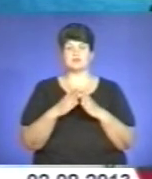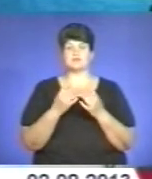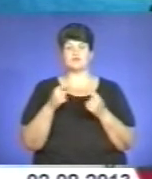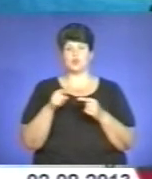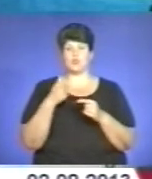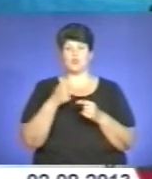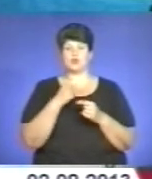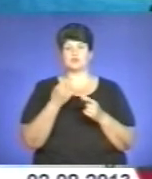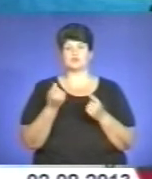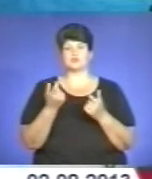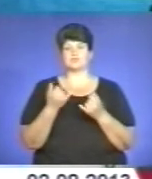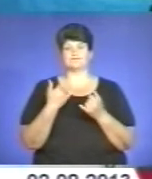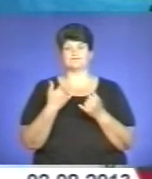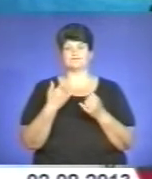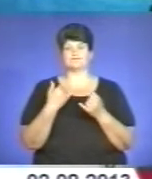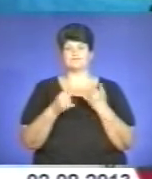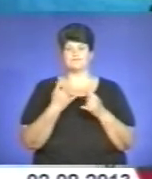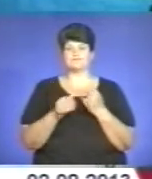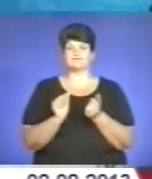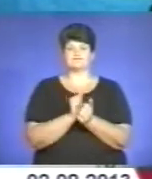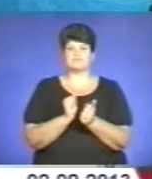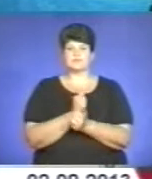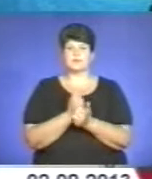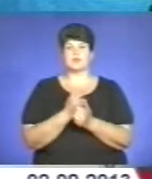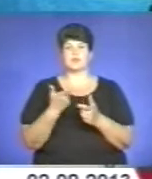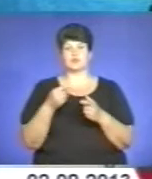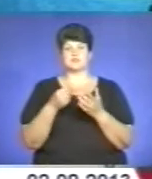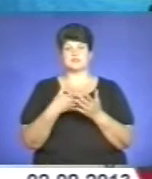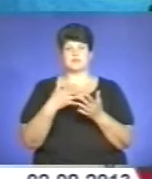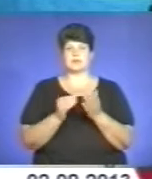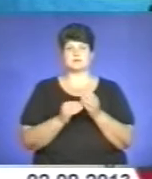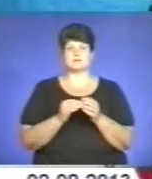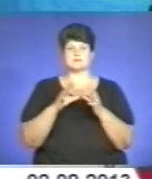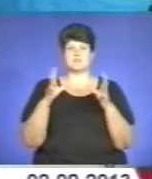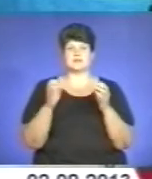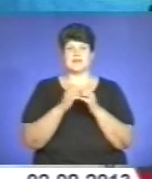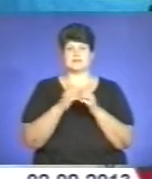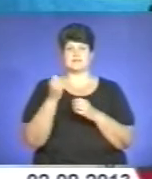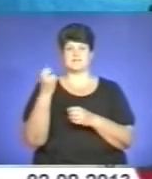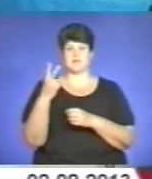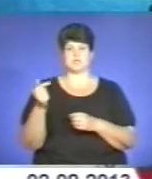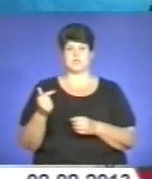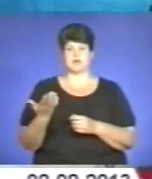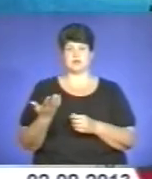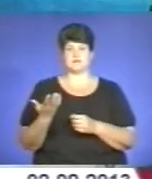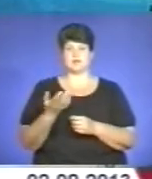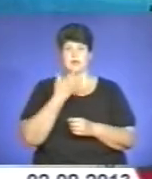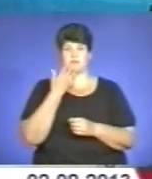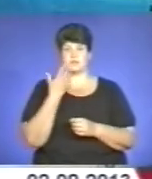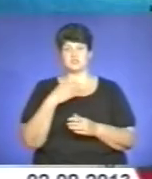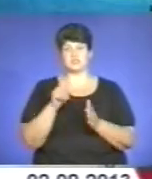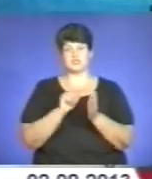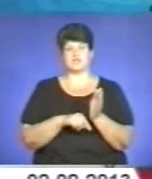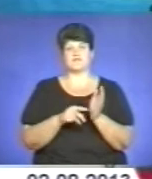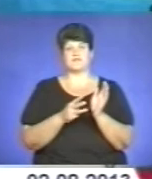року, вже кажуть, що сохне, ну, і його різка ціна піднявся до 10-12 гривень зараз. А теплішний дешевший – 8